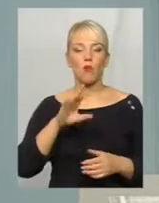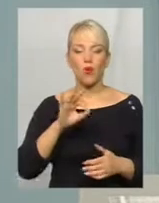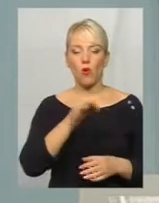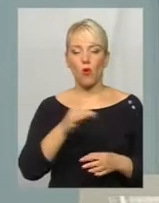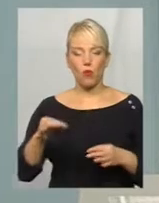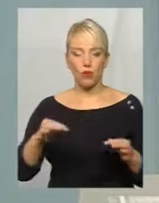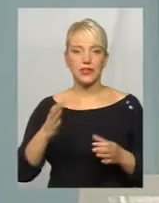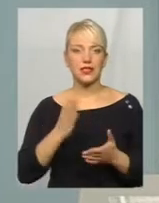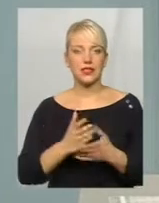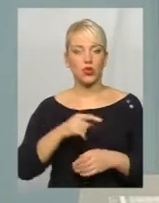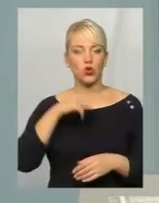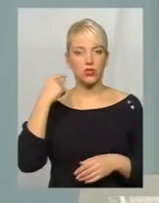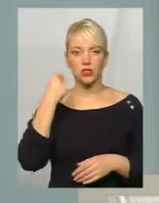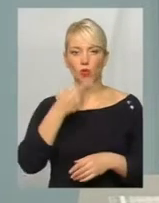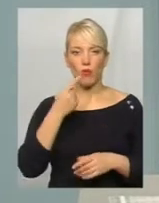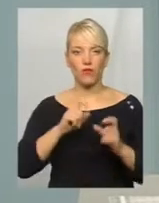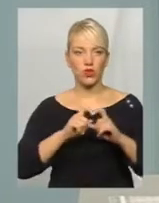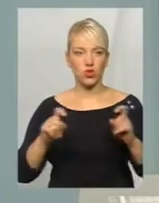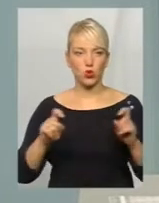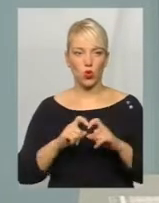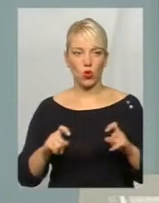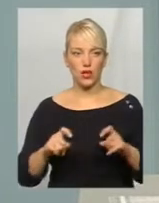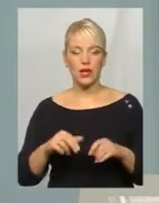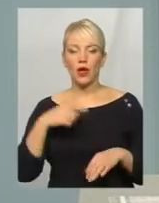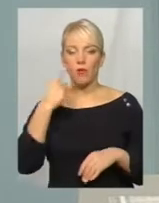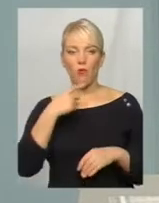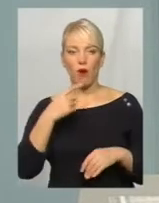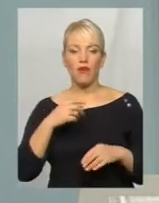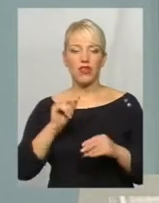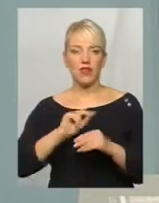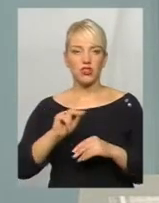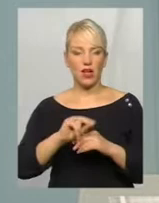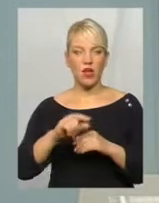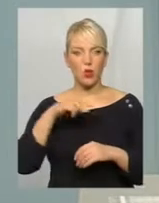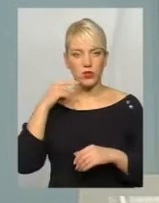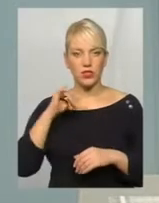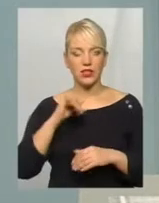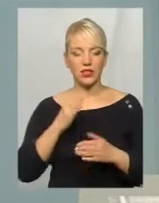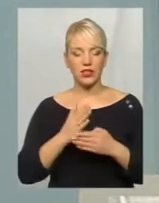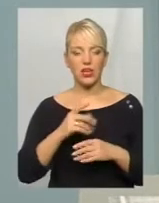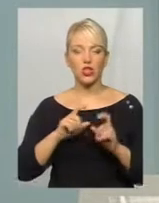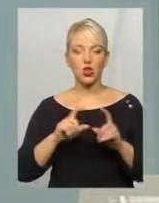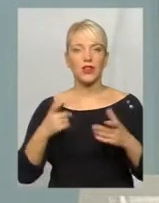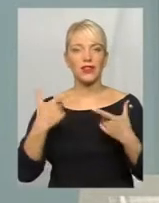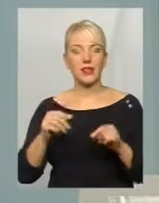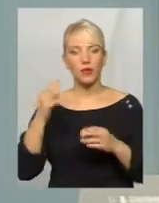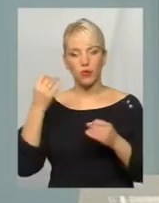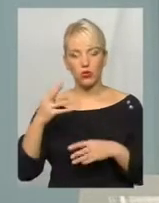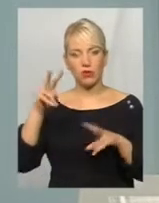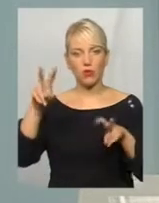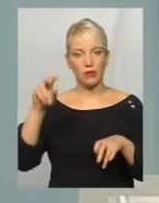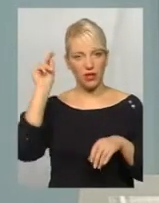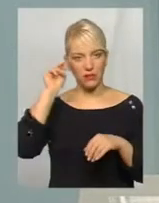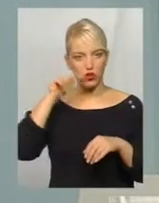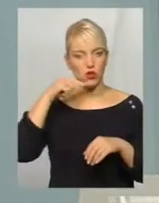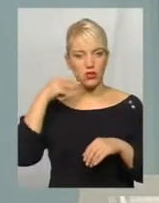ще є і російськомовні школи, тобто з мовою навчання російською, і школи, в якій вивчається російська. Якщо говорити про